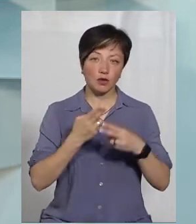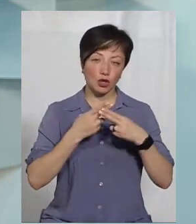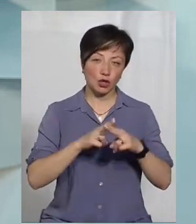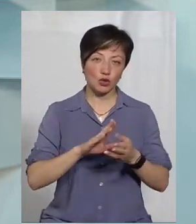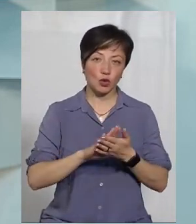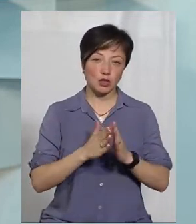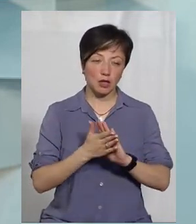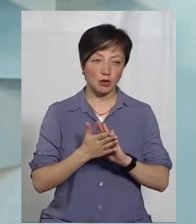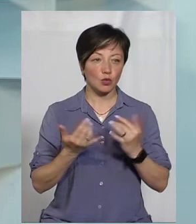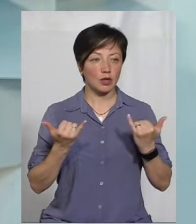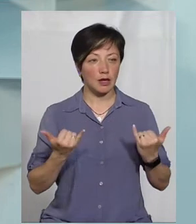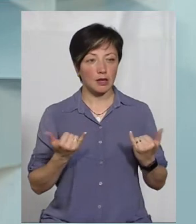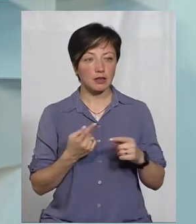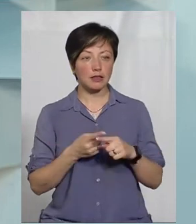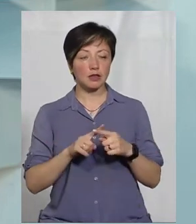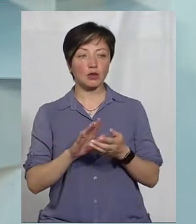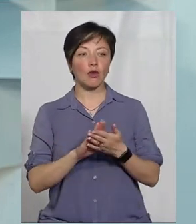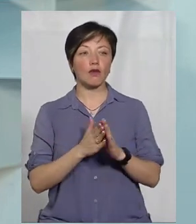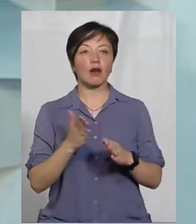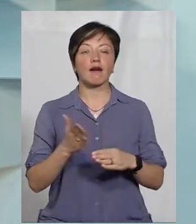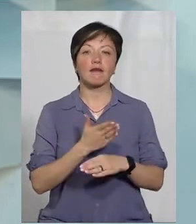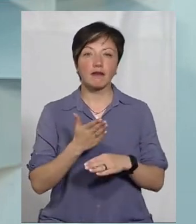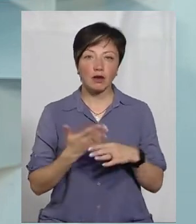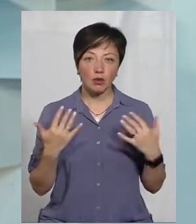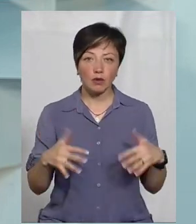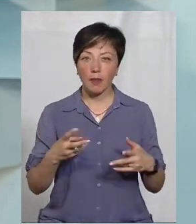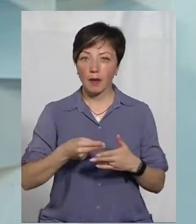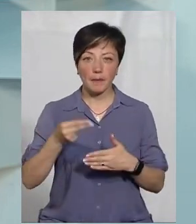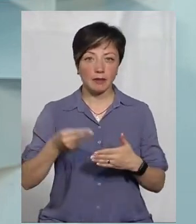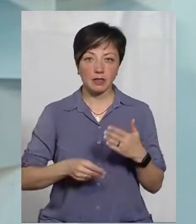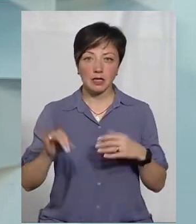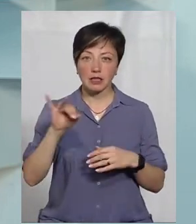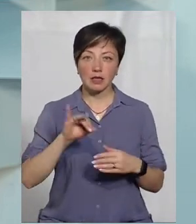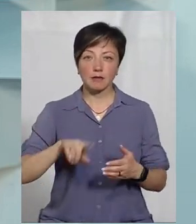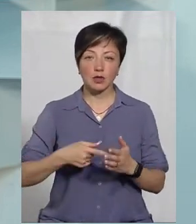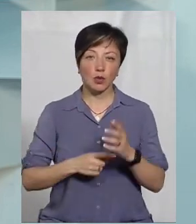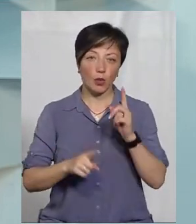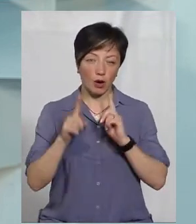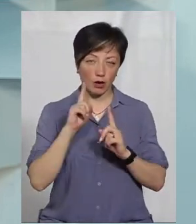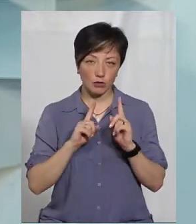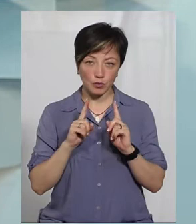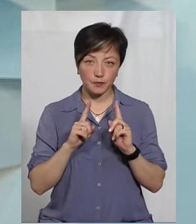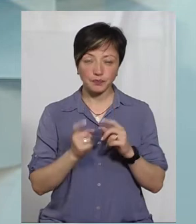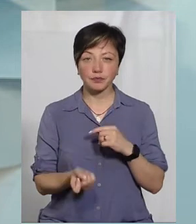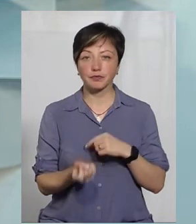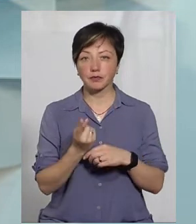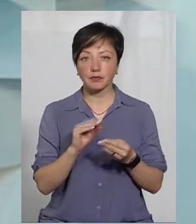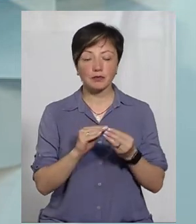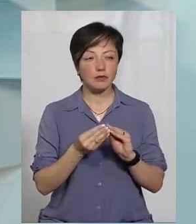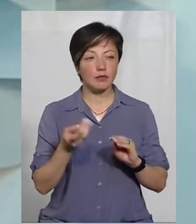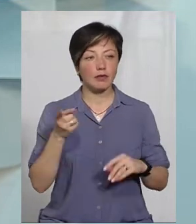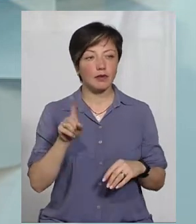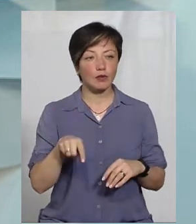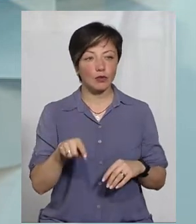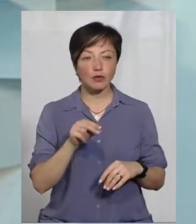стану. Наразі ці договора виготовлені, але вони не підписані Ізаславською міською радою. А виникла проблема в